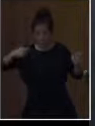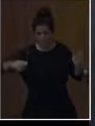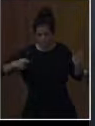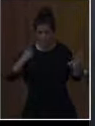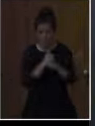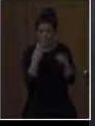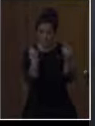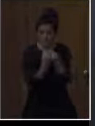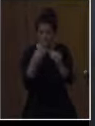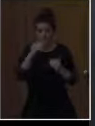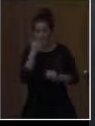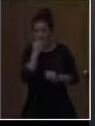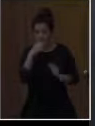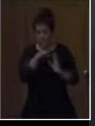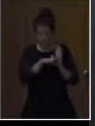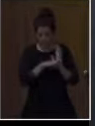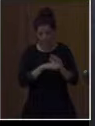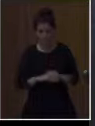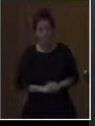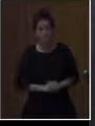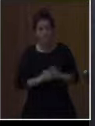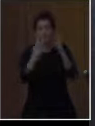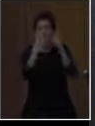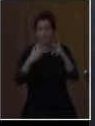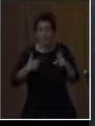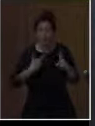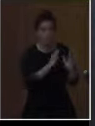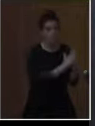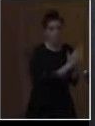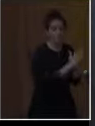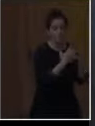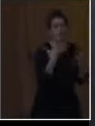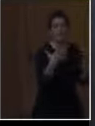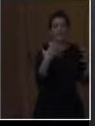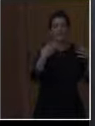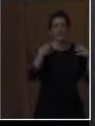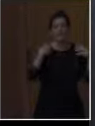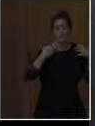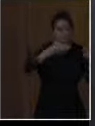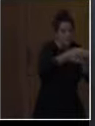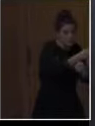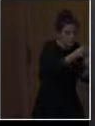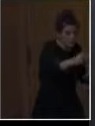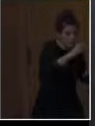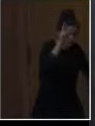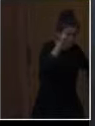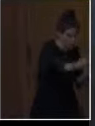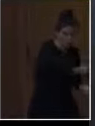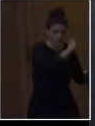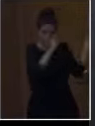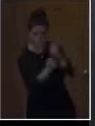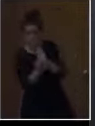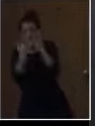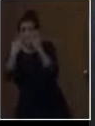Στο μάθημα της θεατρικής αγωγής δραματοποίησαν ένα παιδικό βιβλίο, πέντε σωματοφύλακες, κλεισμένοι στο ψυγείο, της Άννα Βερούλη και του Νίκου